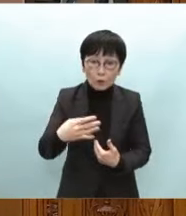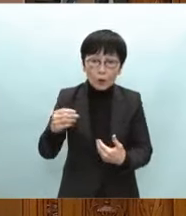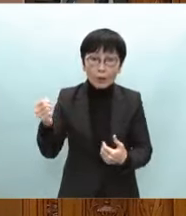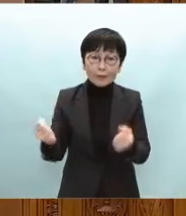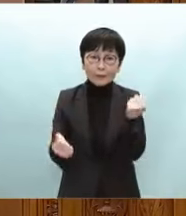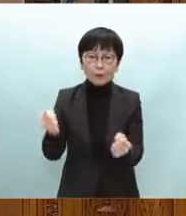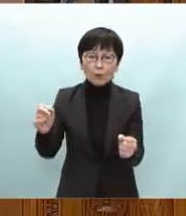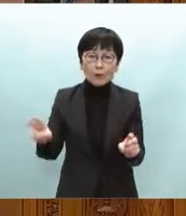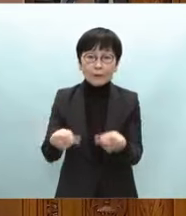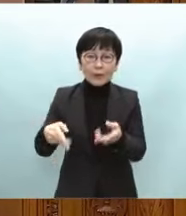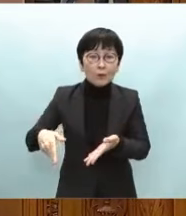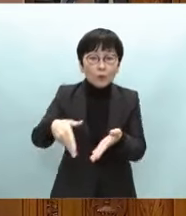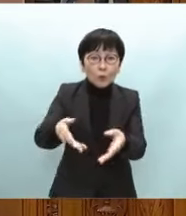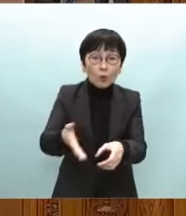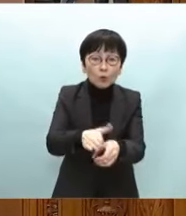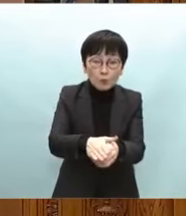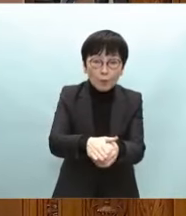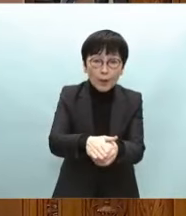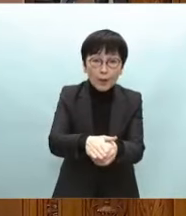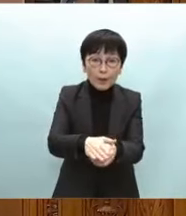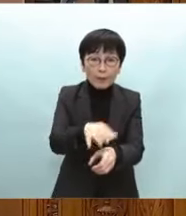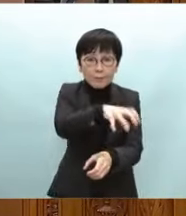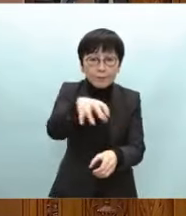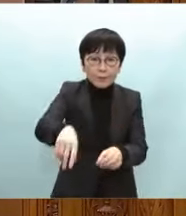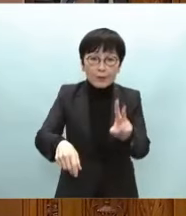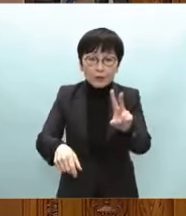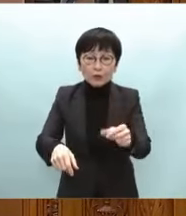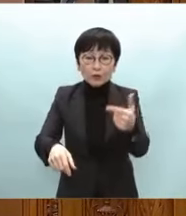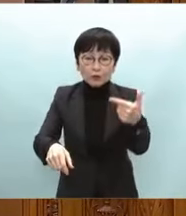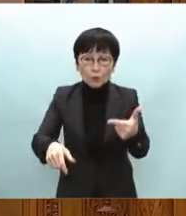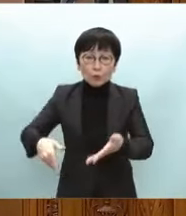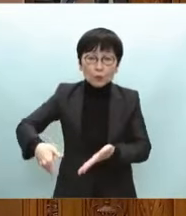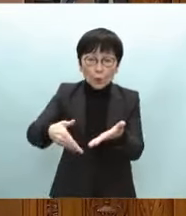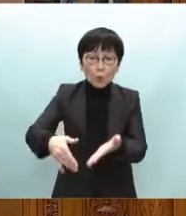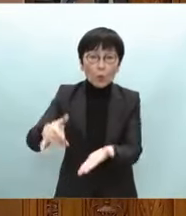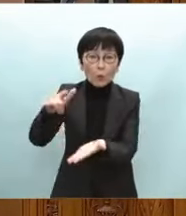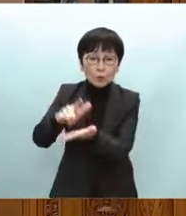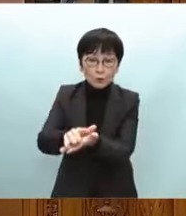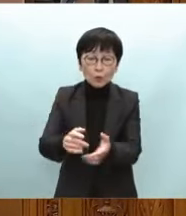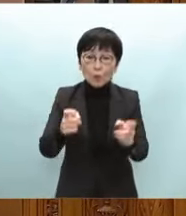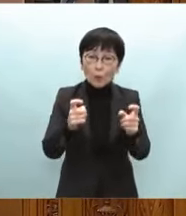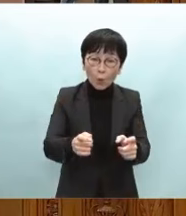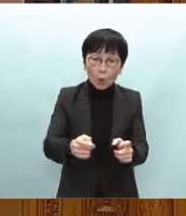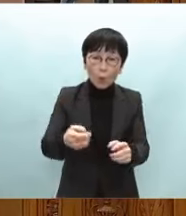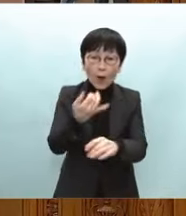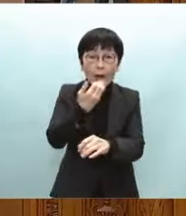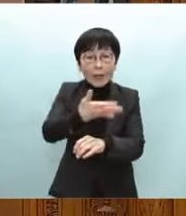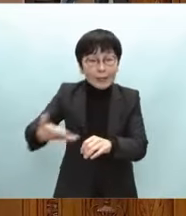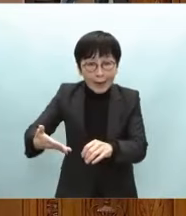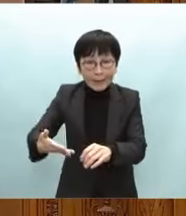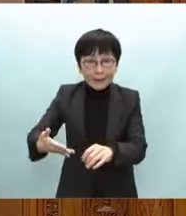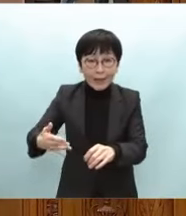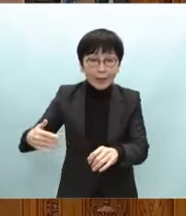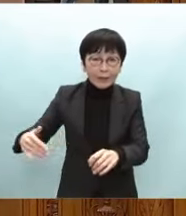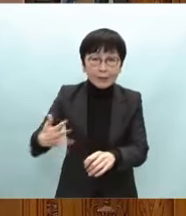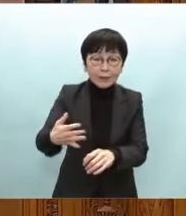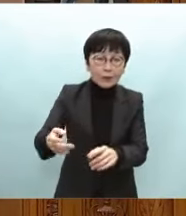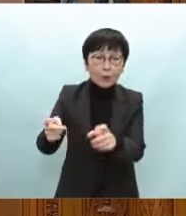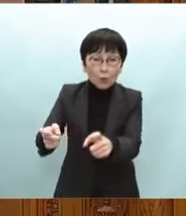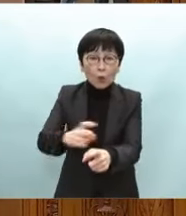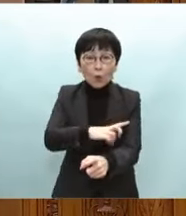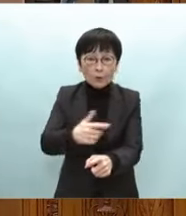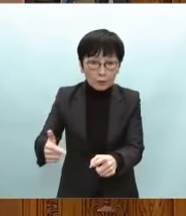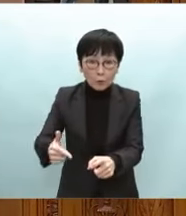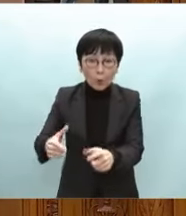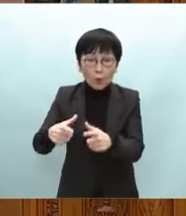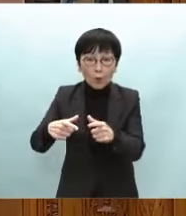道路を含め26カ所の道路空港港湾海岸漁港等について国によ